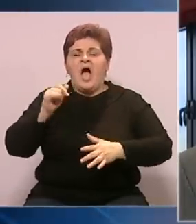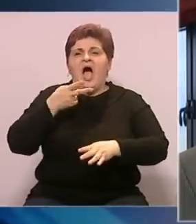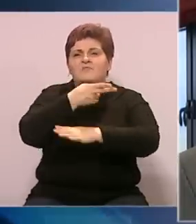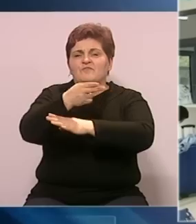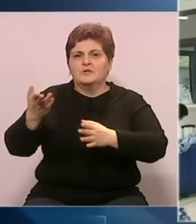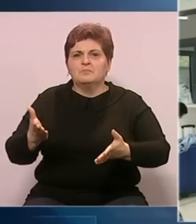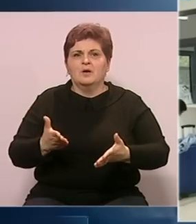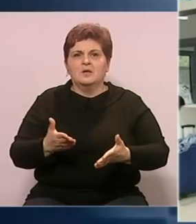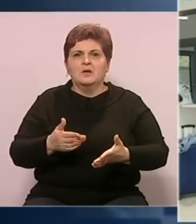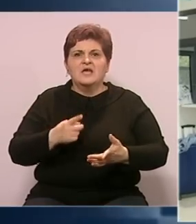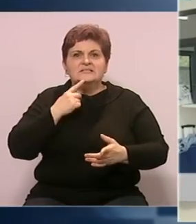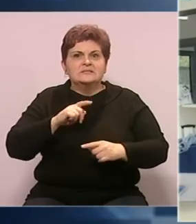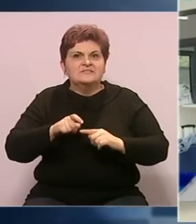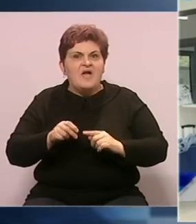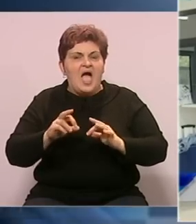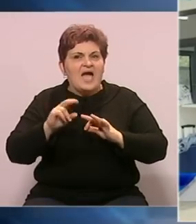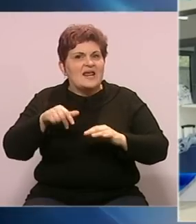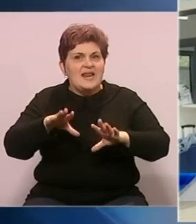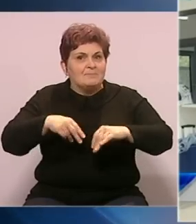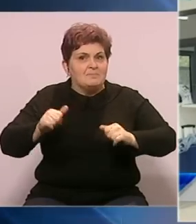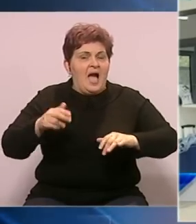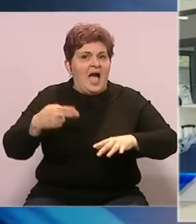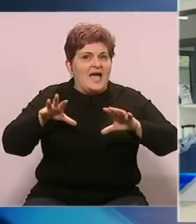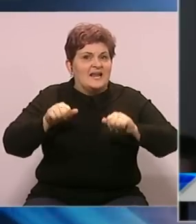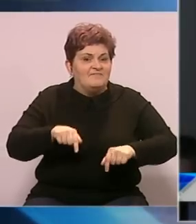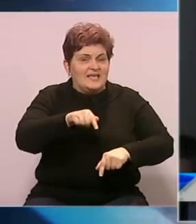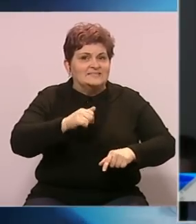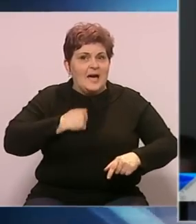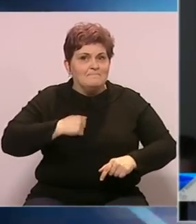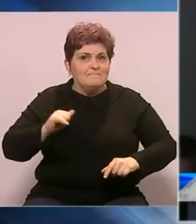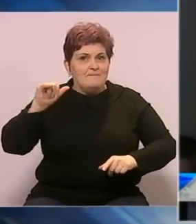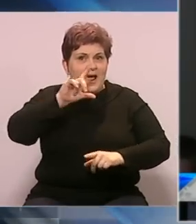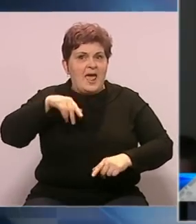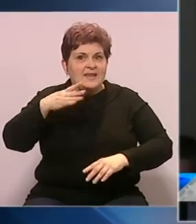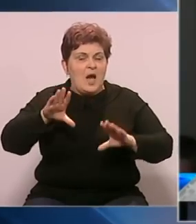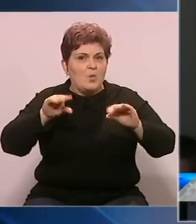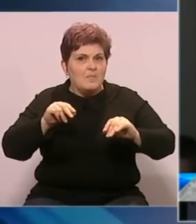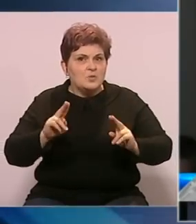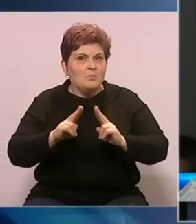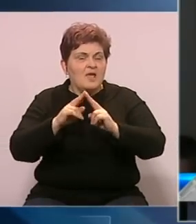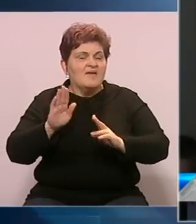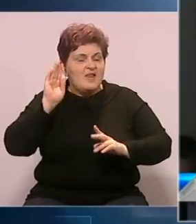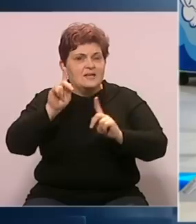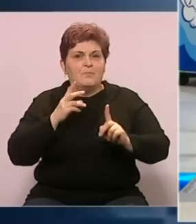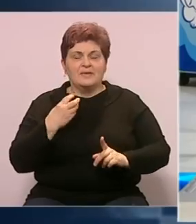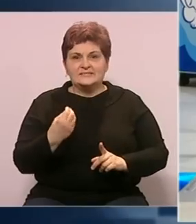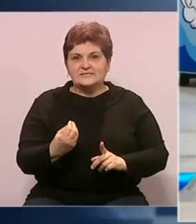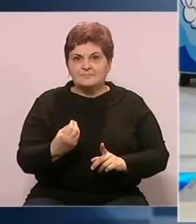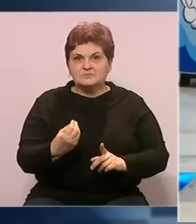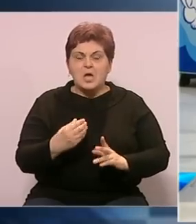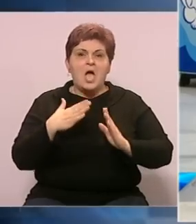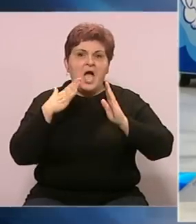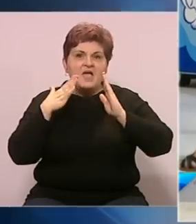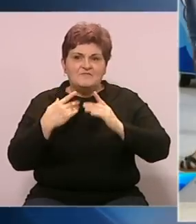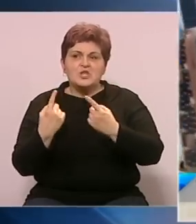to je to. Sa činjenicom da Ryanair ne prima rezervacije sa Banja Lučkog aerodroma nakon marta, upoznata je i vlada Republike Srpske. Vjeruju